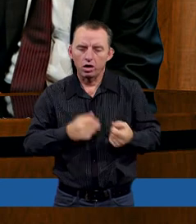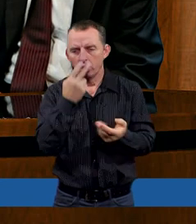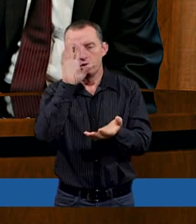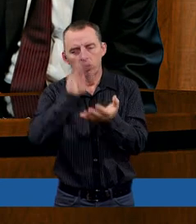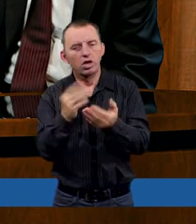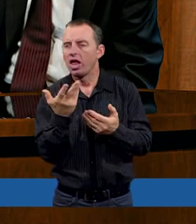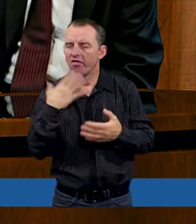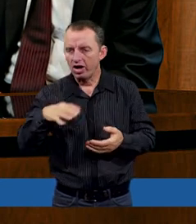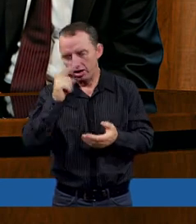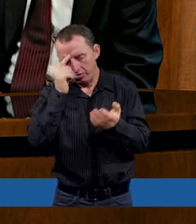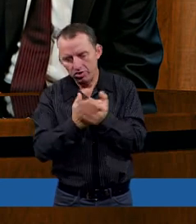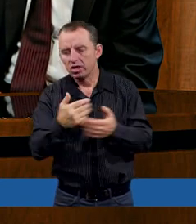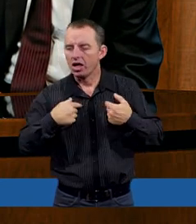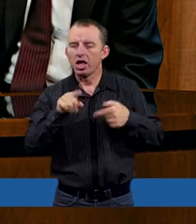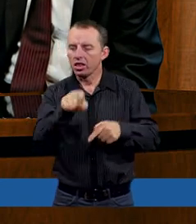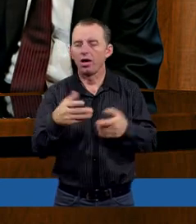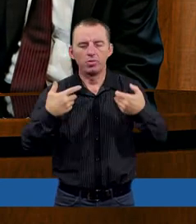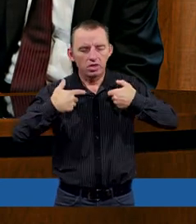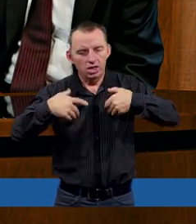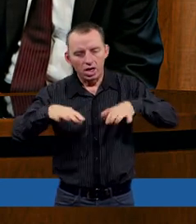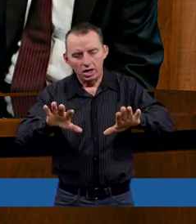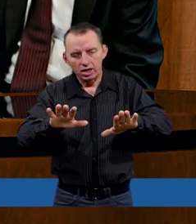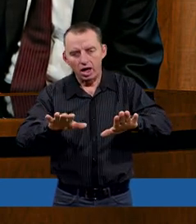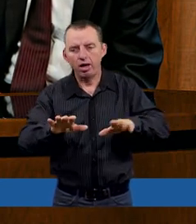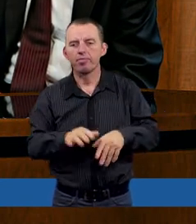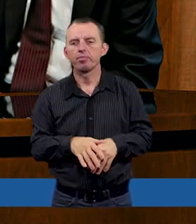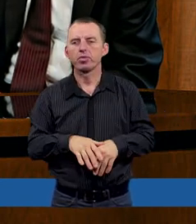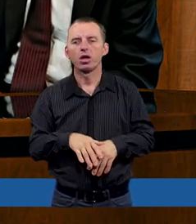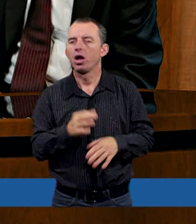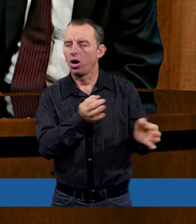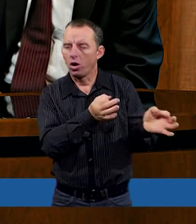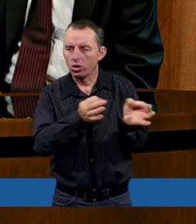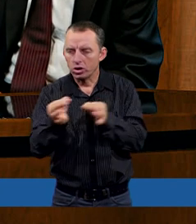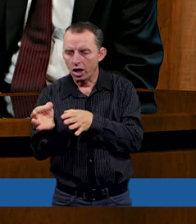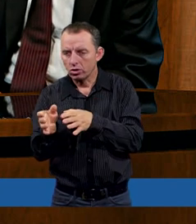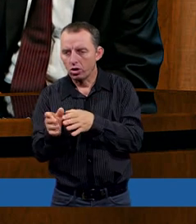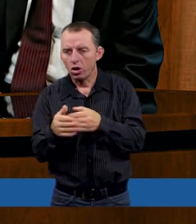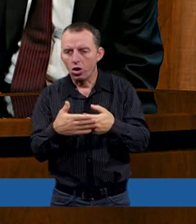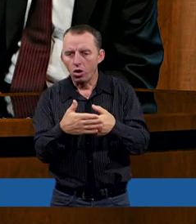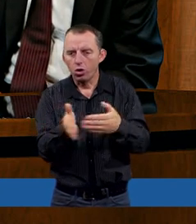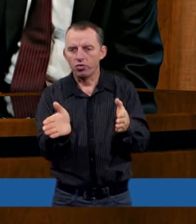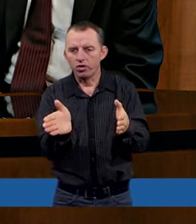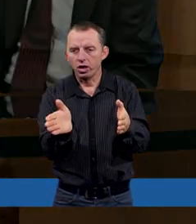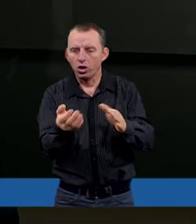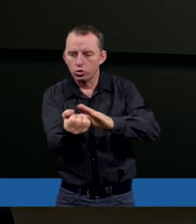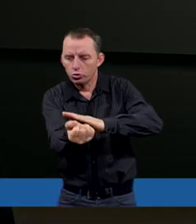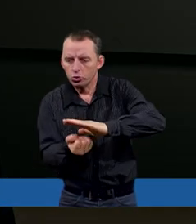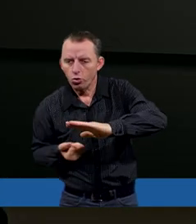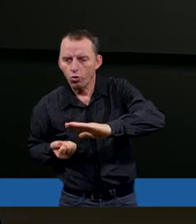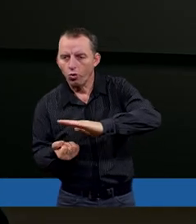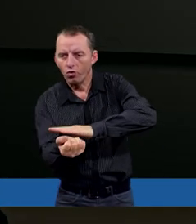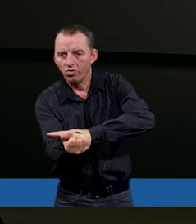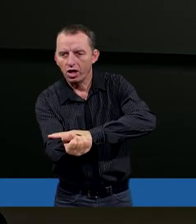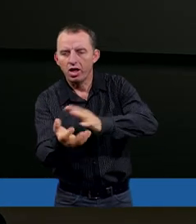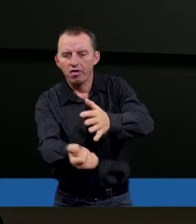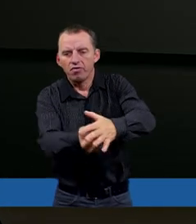nie warto wierzyć. Ja tam nie chcę, prawda? I u mnie od razu wtedy otwiera się jakaś taka szufladka, prawda, z której